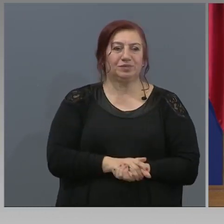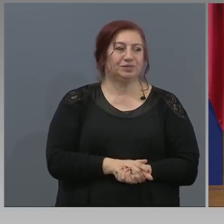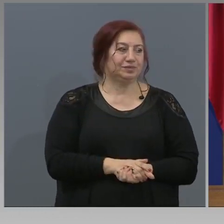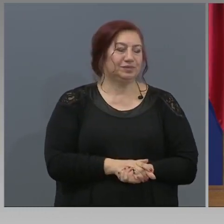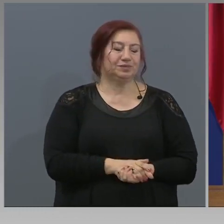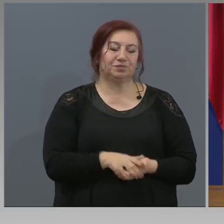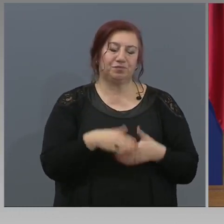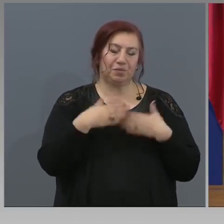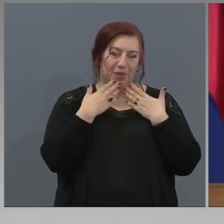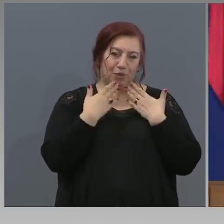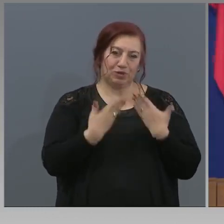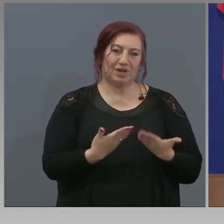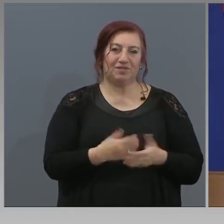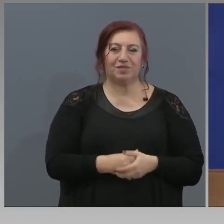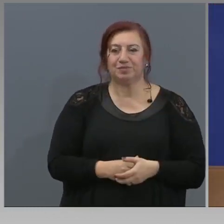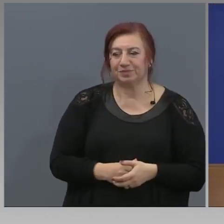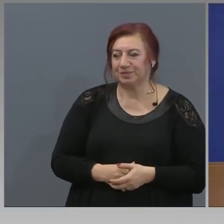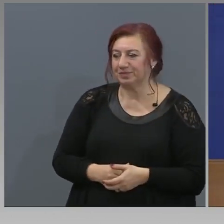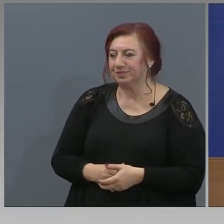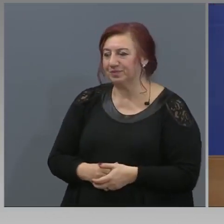Благодаря. Благодаря. Благодаря.